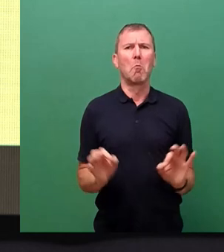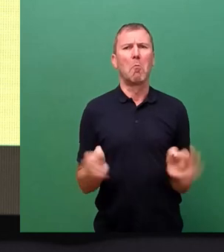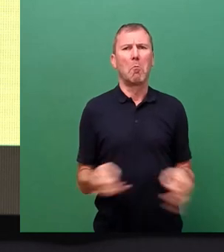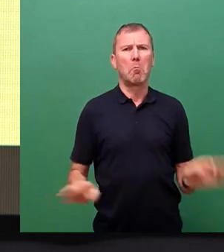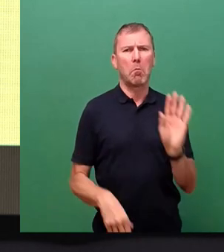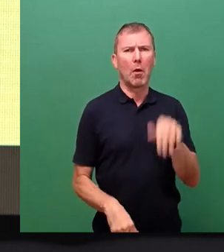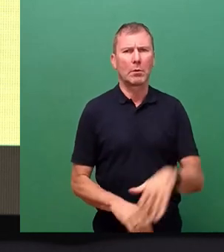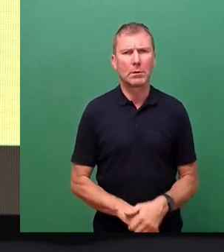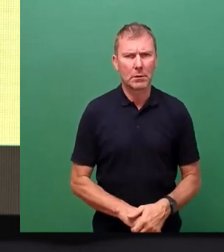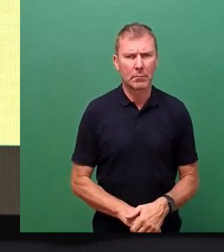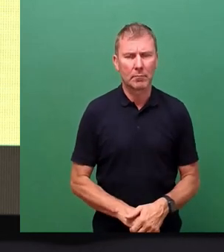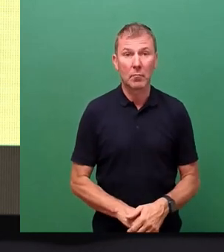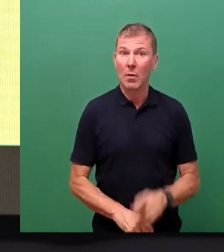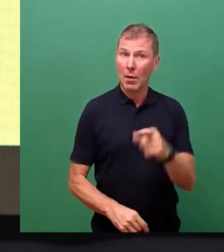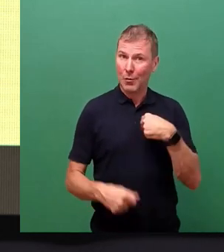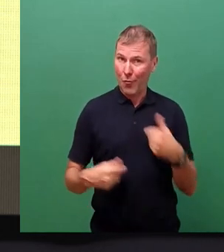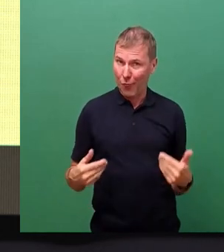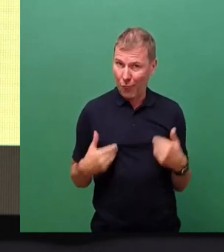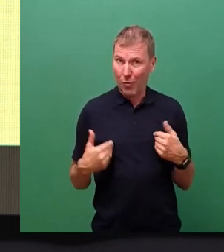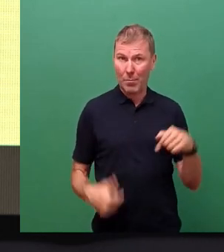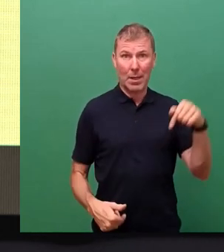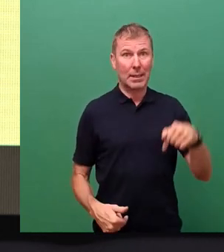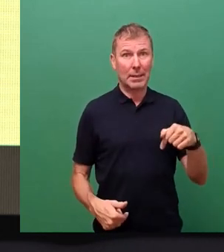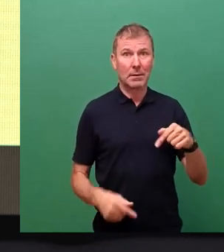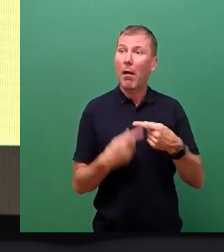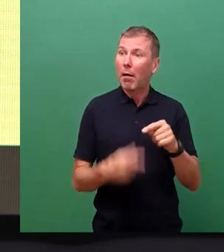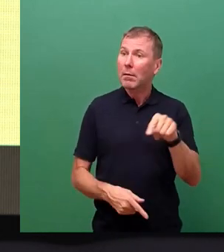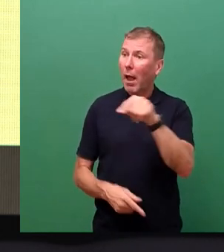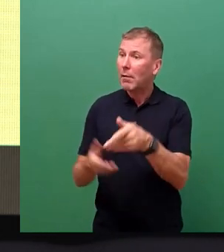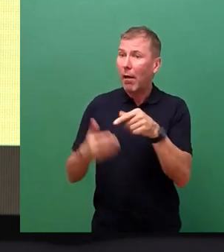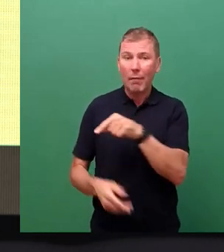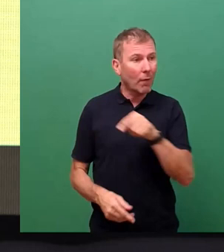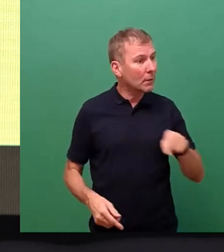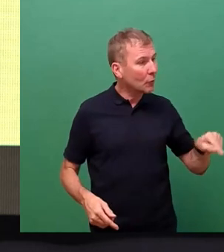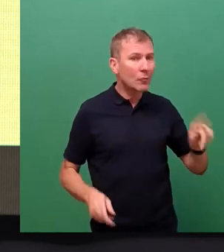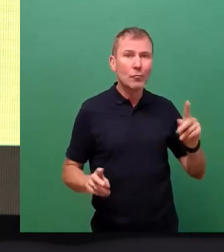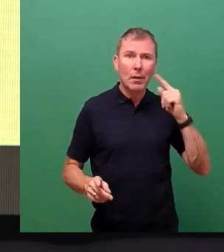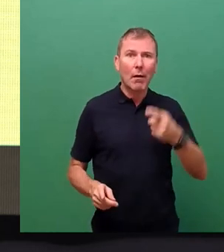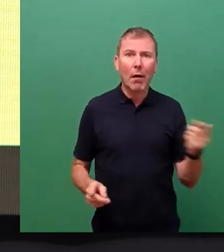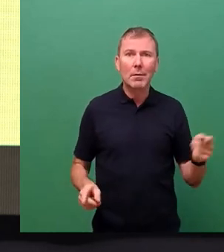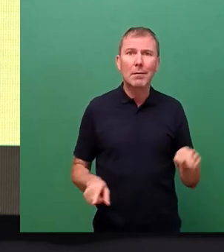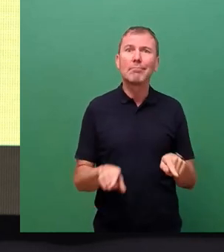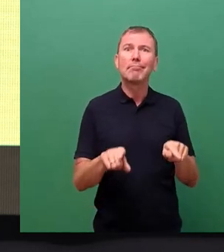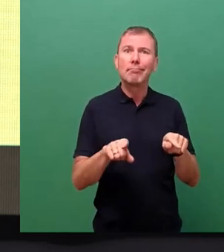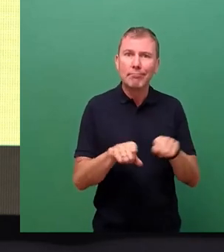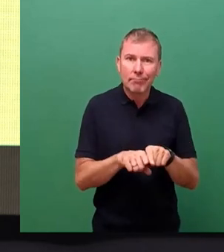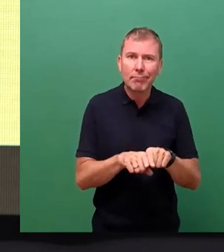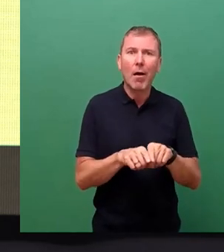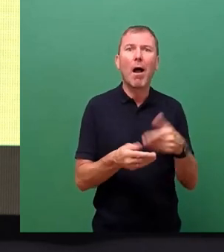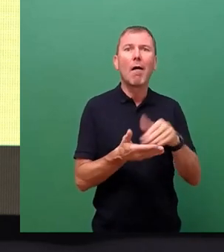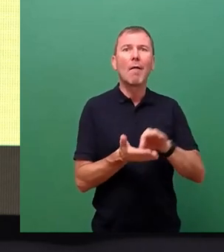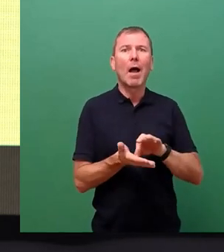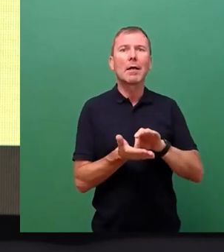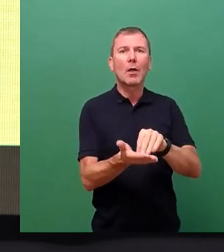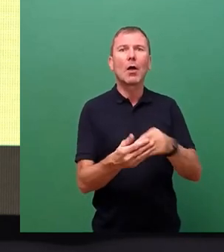Umso mehr freuen wir uns, dass nun auch die anderen Fraktionen hier im Dresdner Stadtrat mit der Fortschreibung des Konzepts